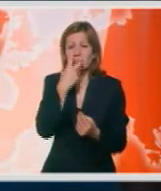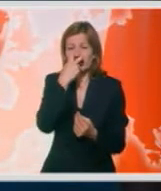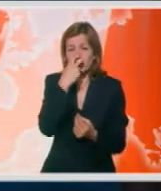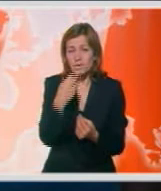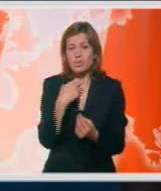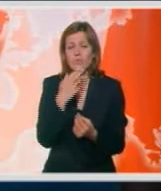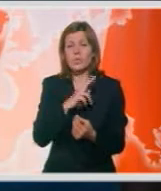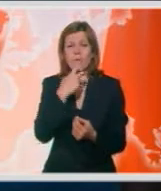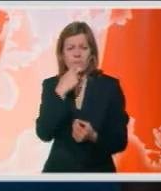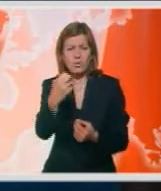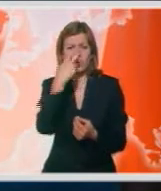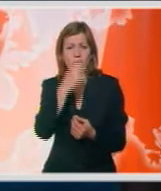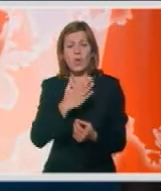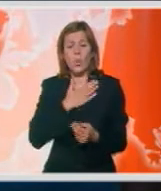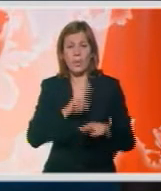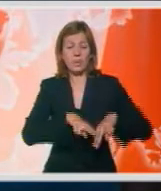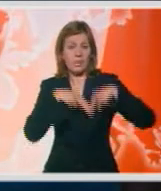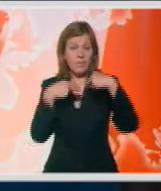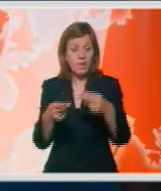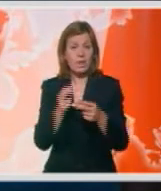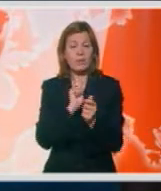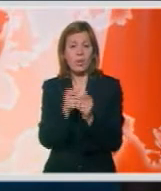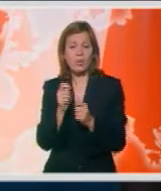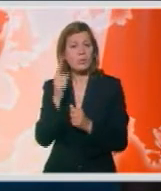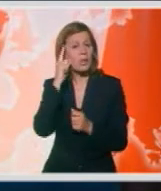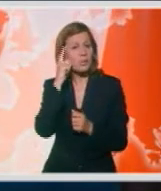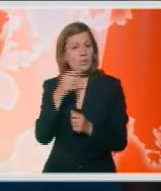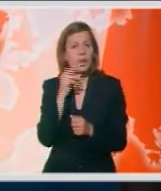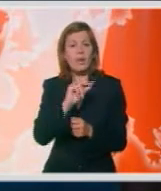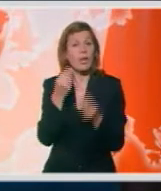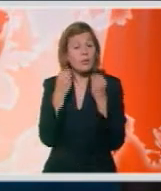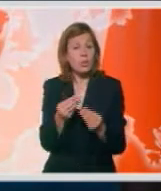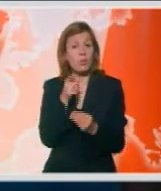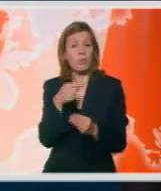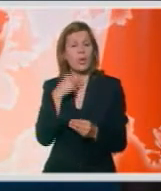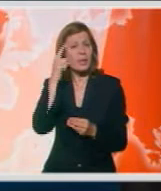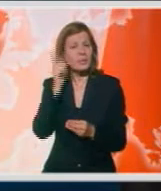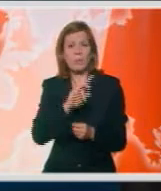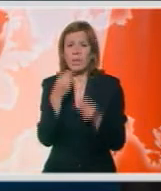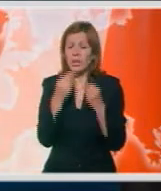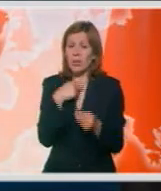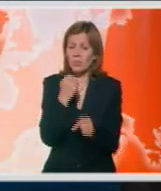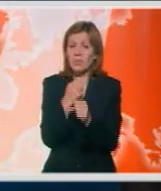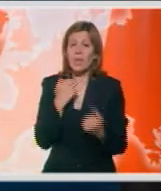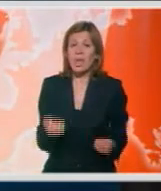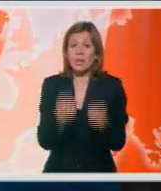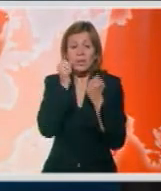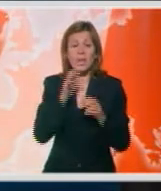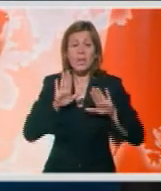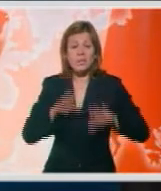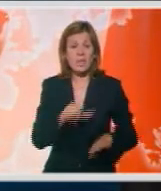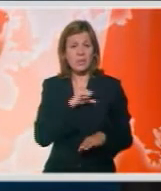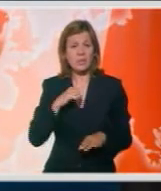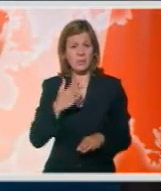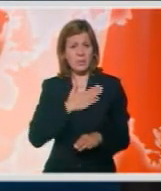te buče da se ti opet vradiš. Znaš da ne radiš ispravnu stvar, ja znam da ne radim. Iako mi je teško kada sedem sam sa